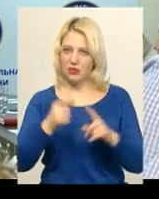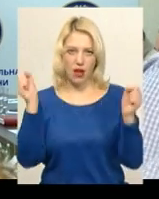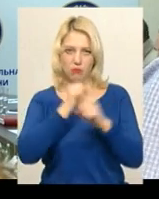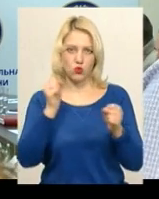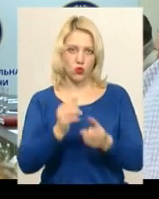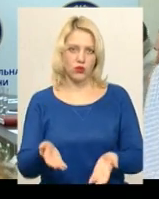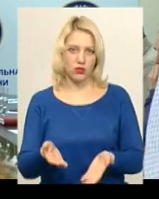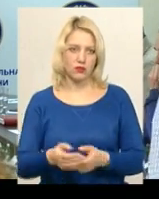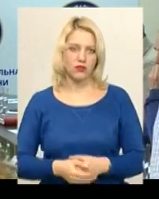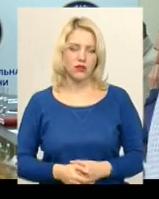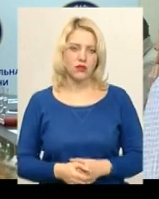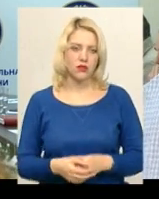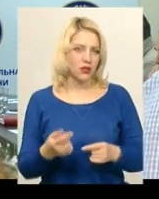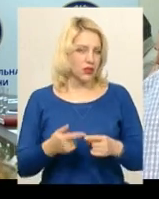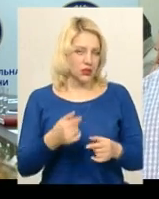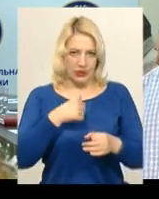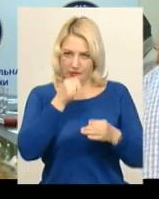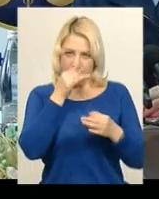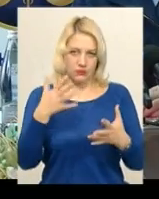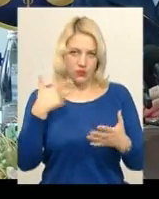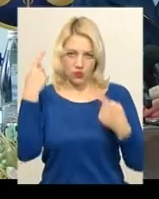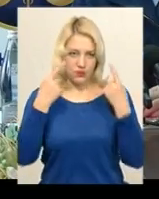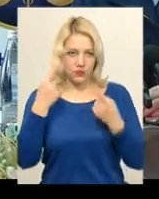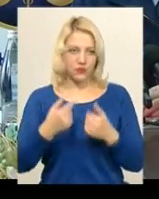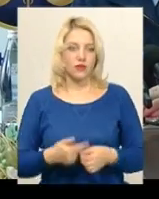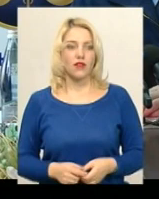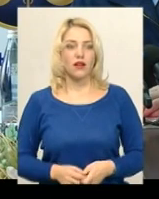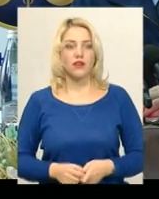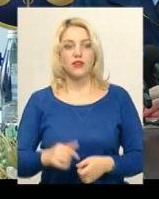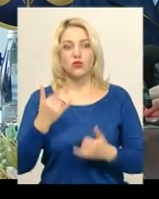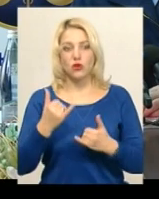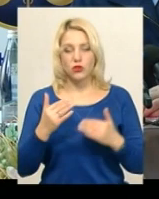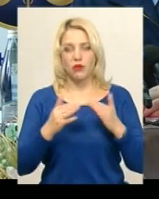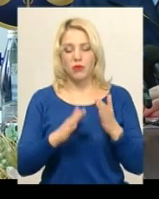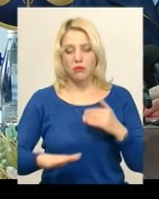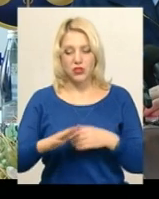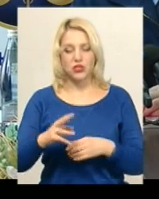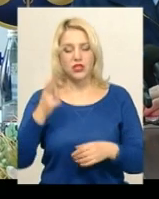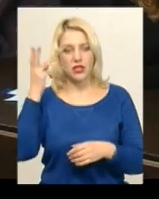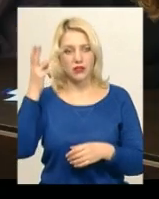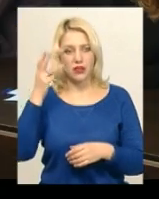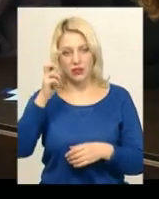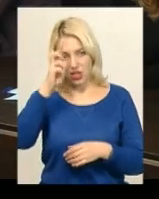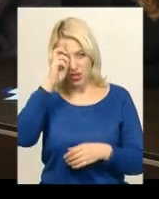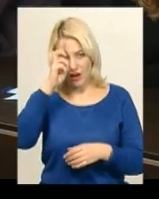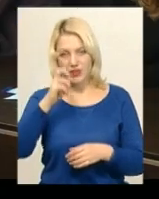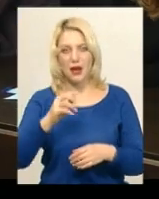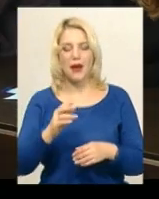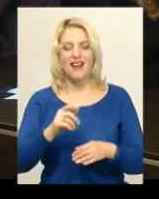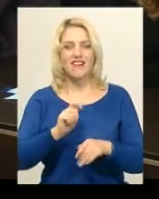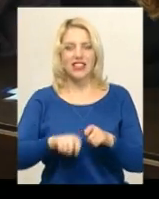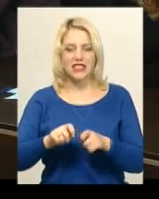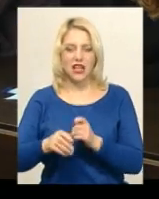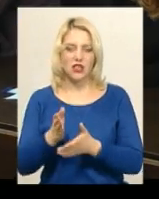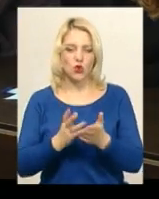не піддається ніякій лозіці. Сьогодні у приміщенні Хмельницької митниці Державної фіскальної служби обговорили 16